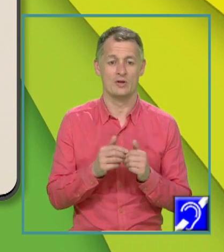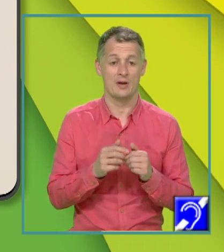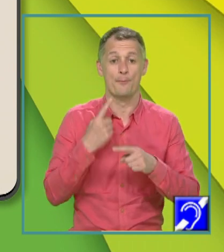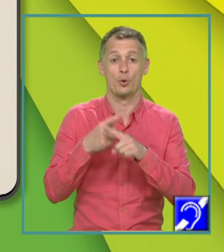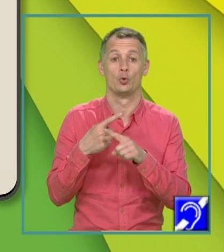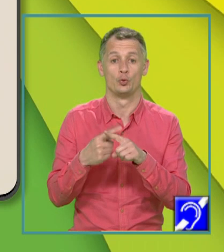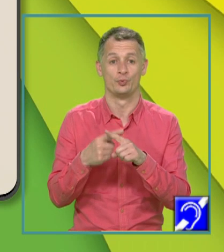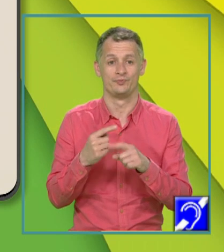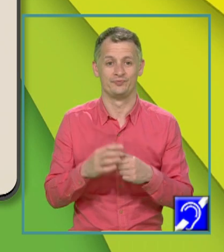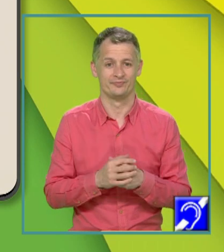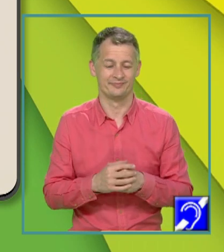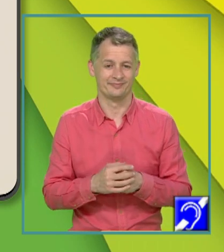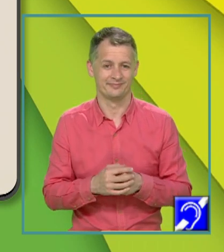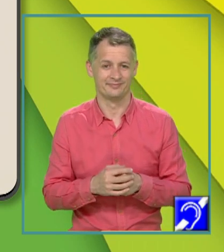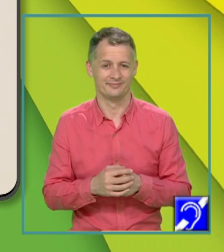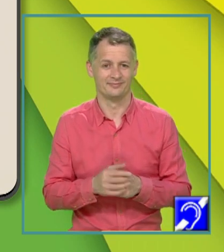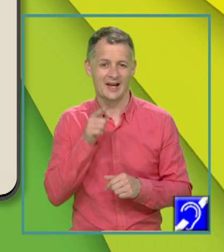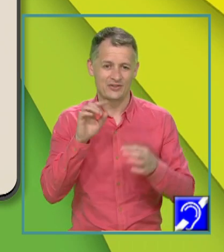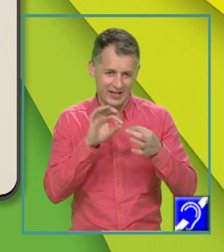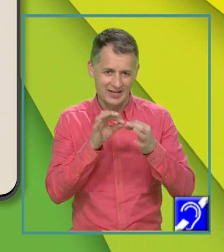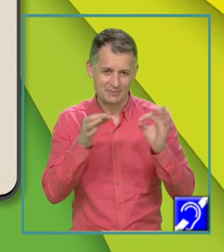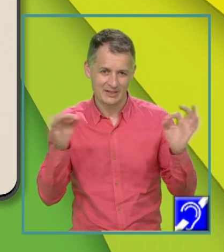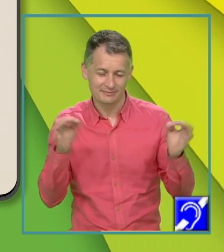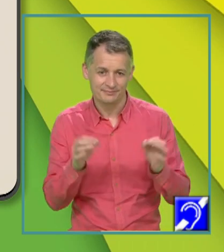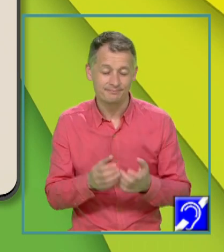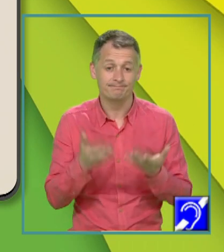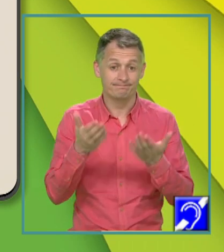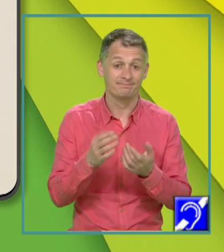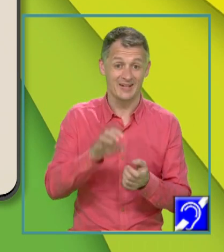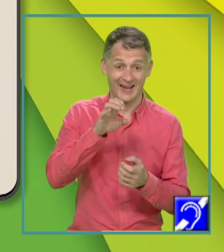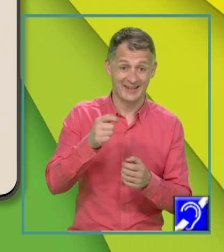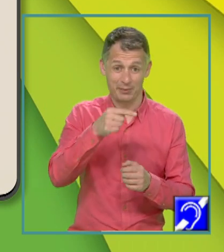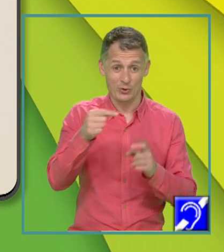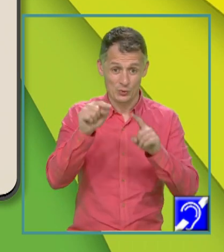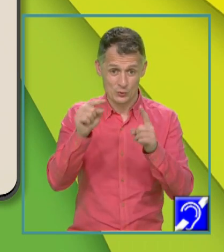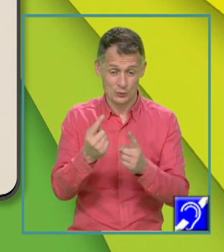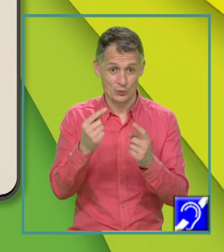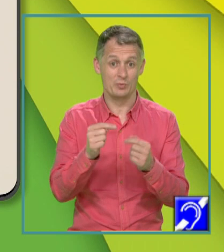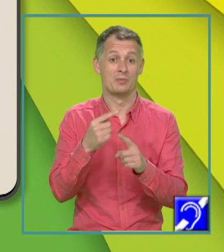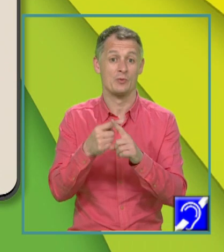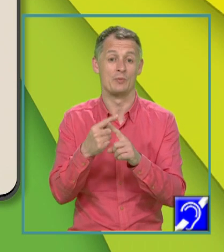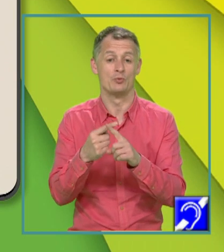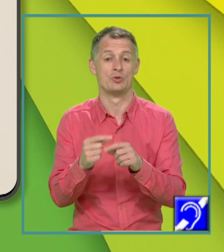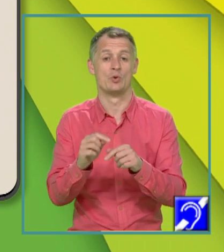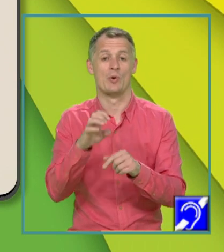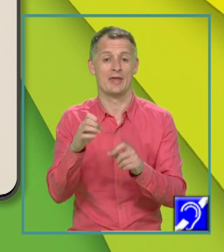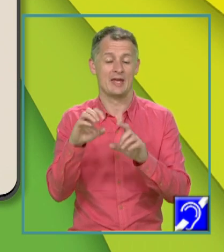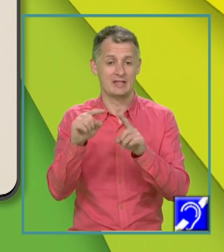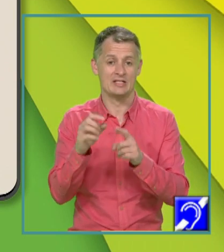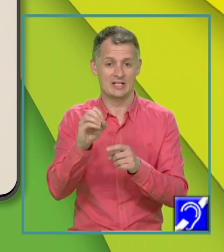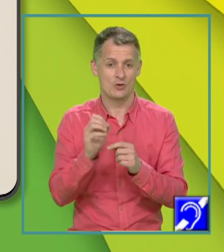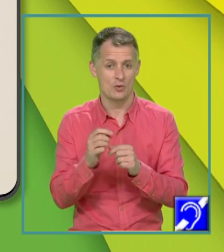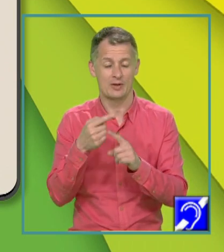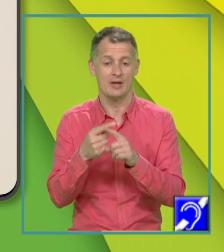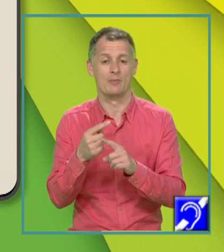acestei expresii și anume e de minus 1, mulții cu e de 0, mulții cu e de 1, mulții cu e de